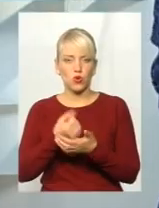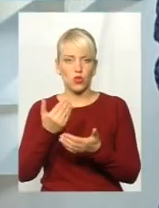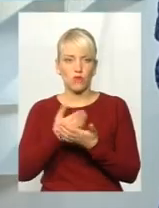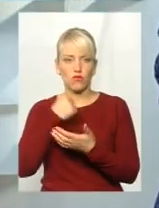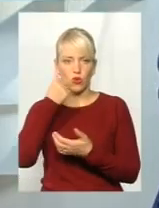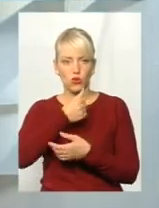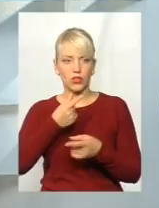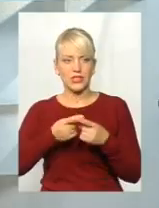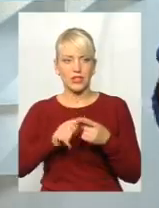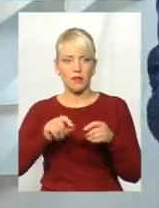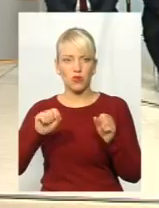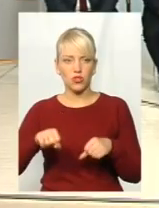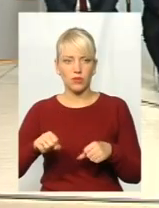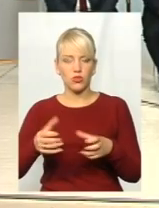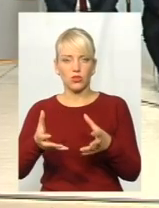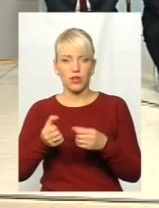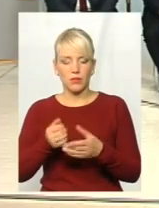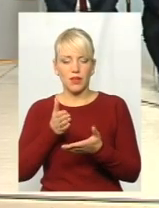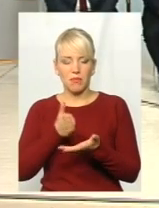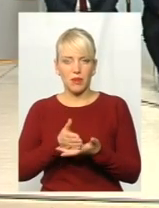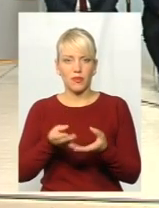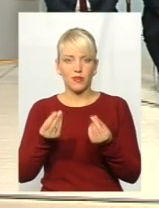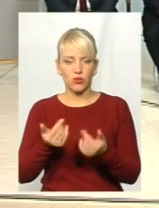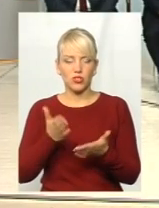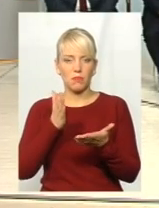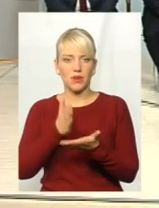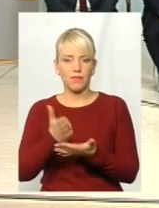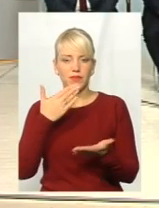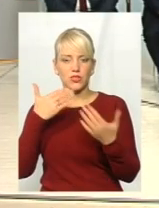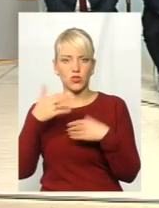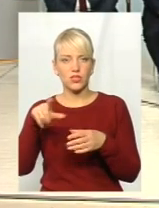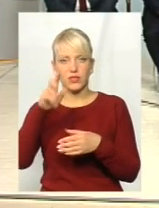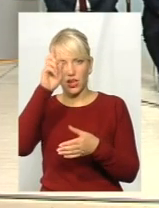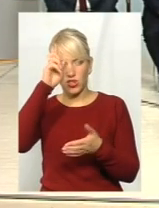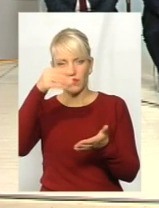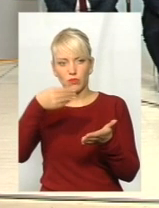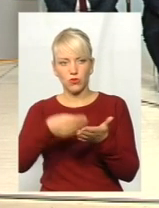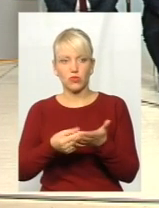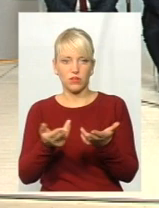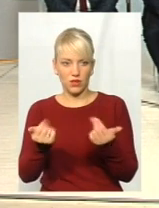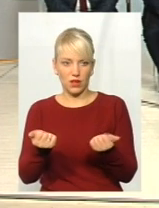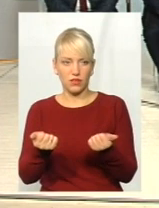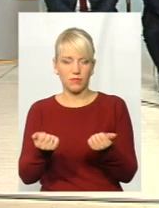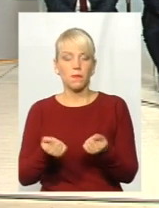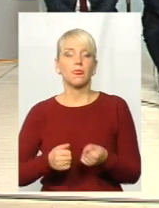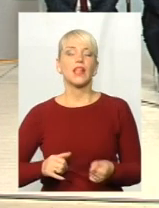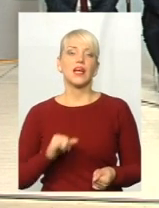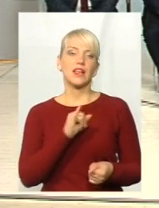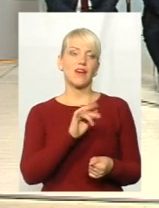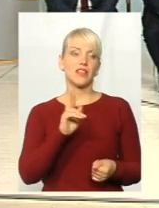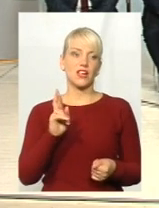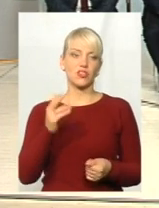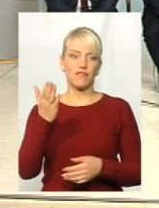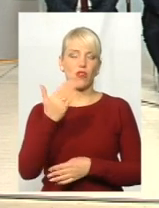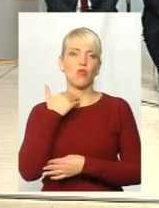можливість отримати прямі гроші передні прямі стосунки з бюджетом, державним бюджетом, так? звичайно. Івана Ярославовичу, ви